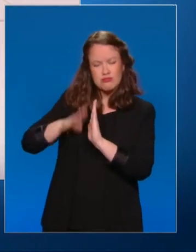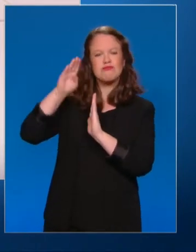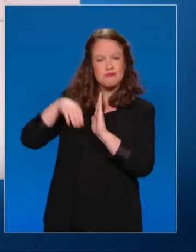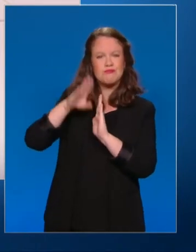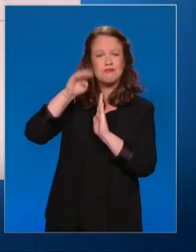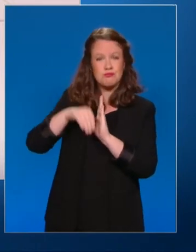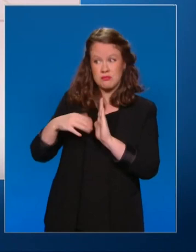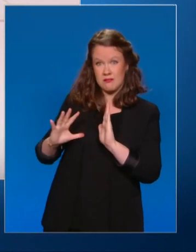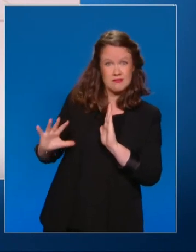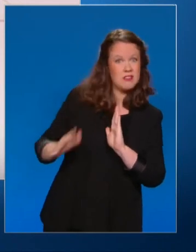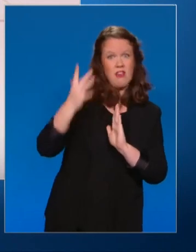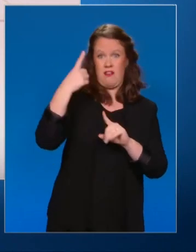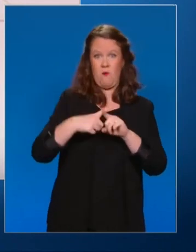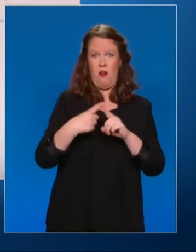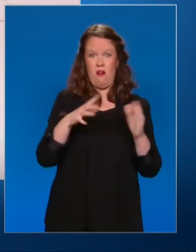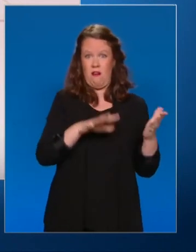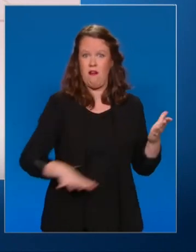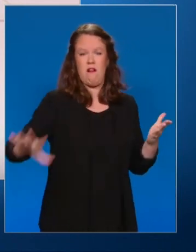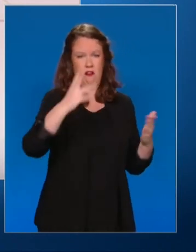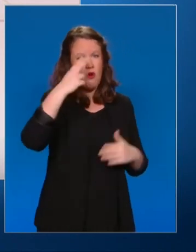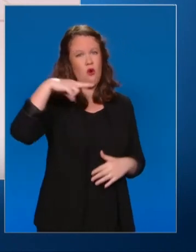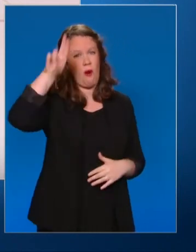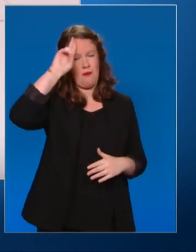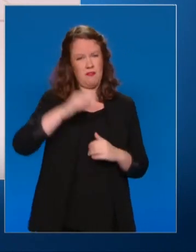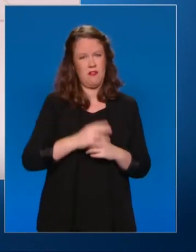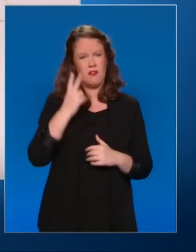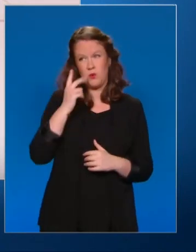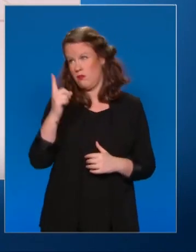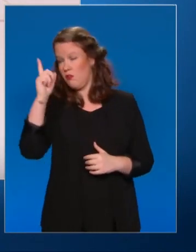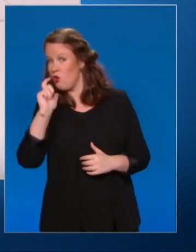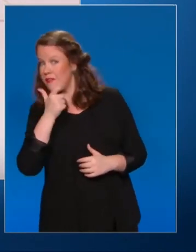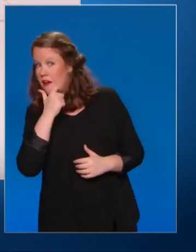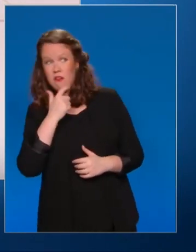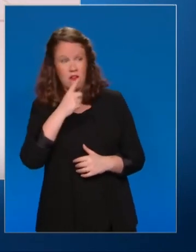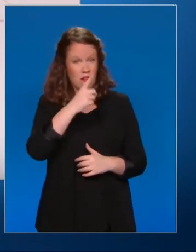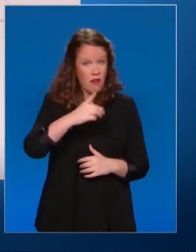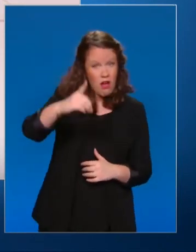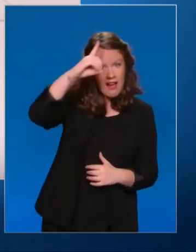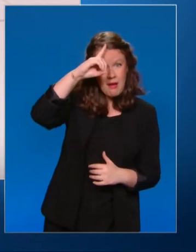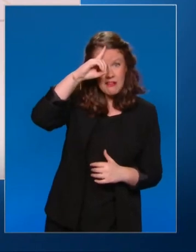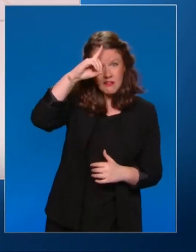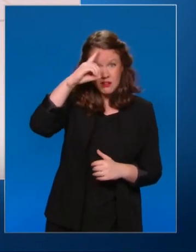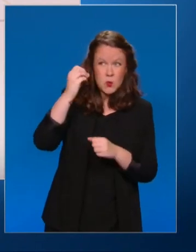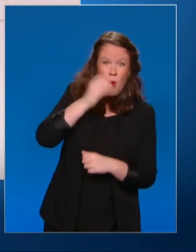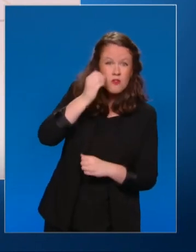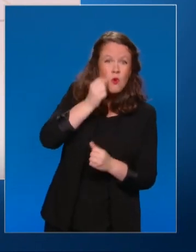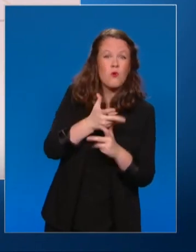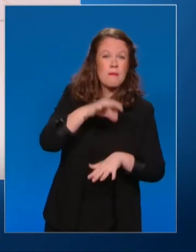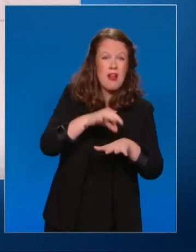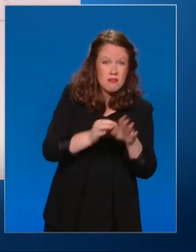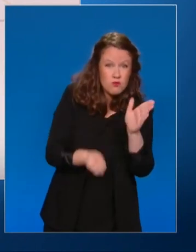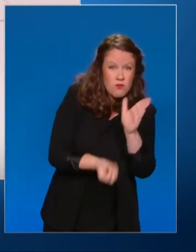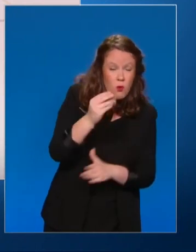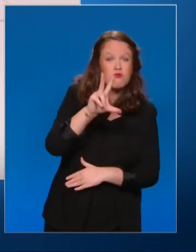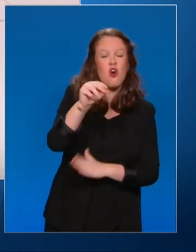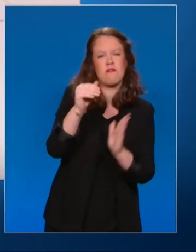Au Royaume-Uni et en Allemagne, plus de 30 000 nouveaux cas supplémentaires sont enregistrés chaque jour. Et si grâce à